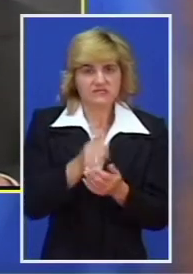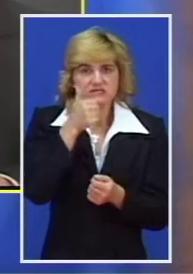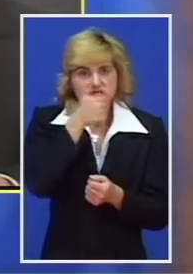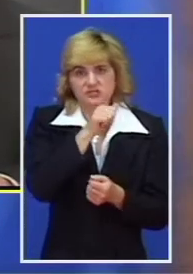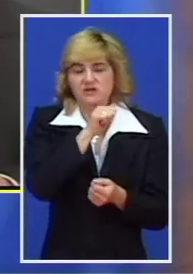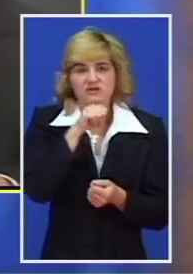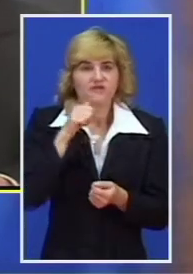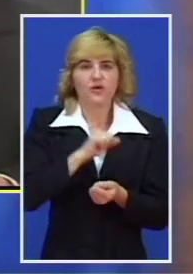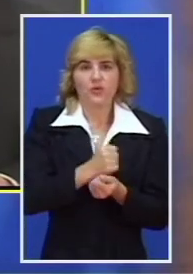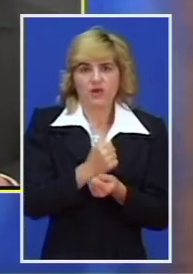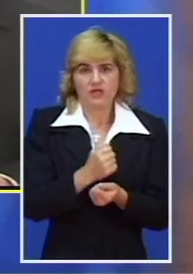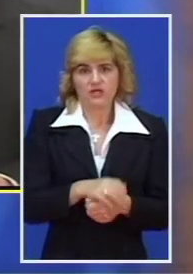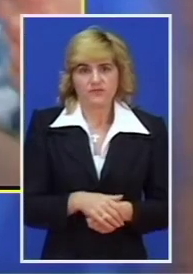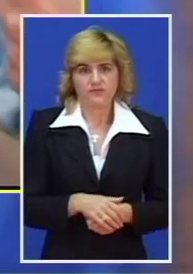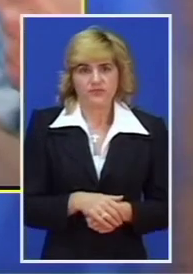osumnjičen.